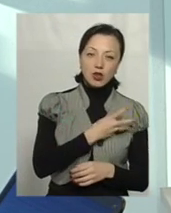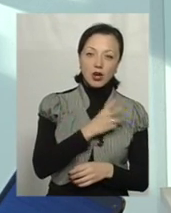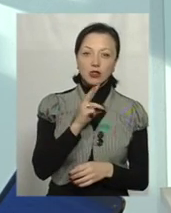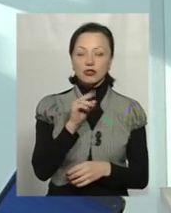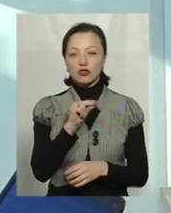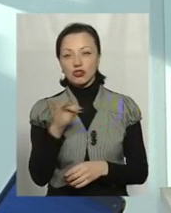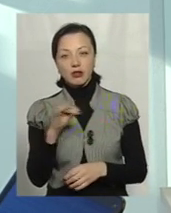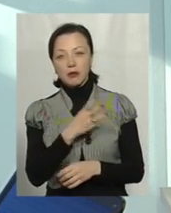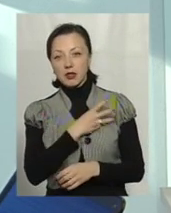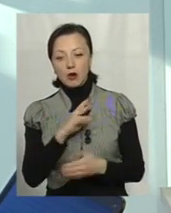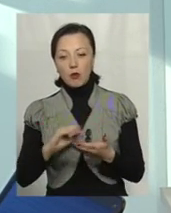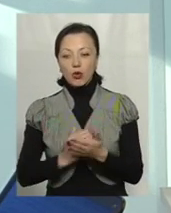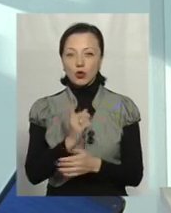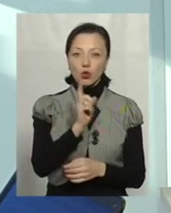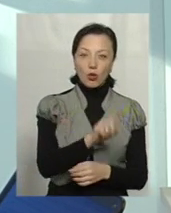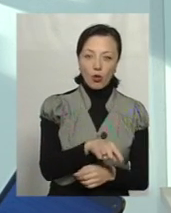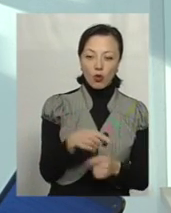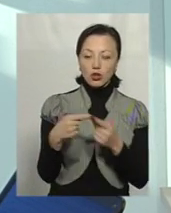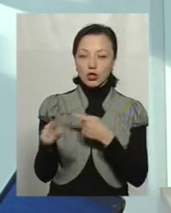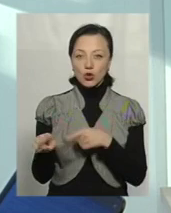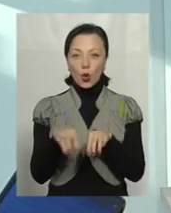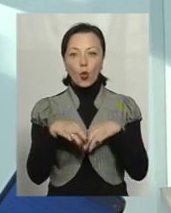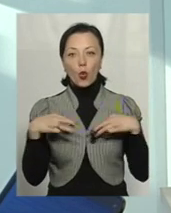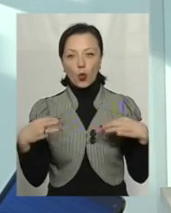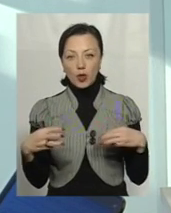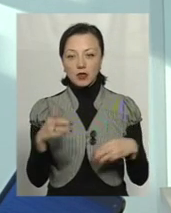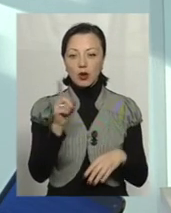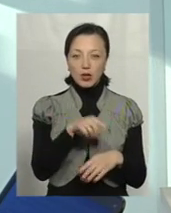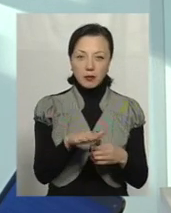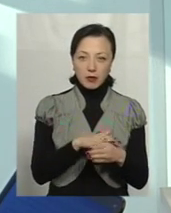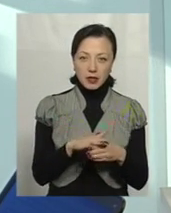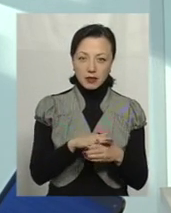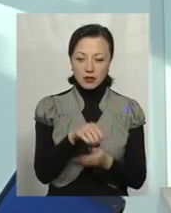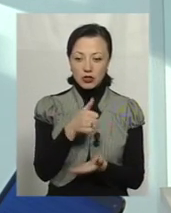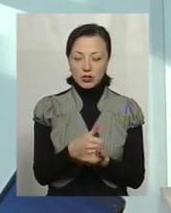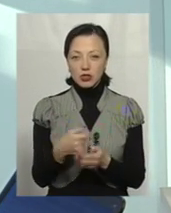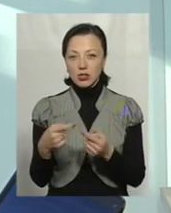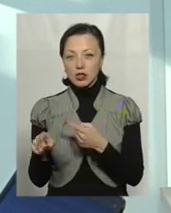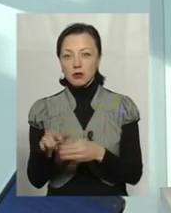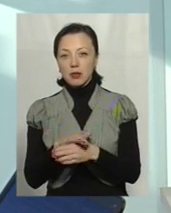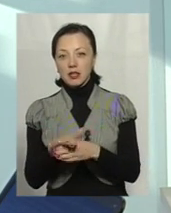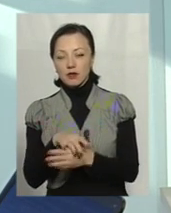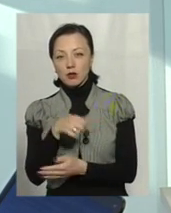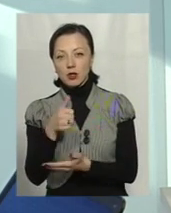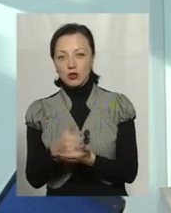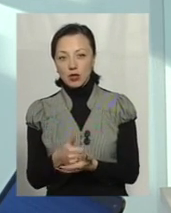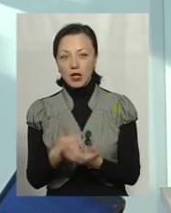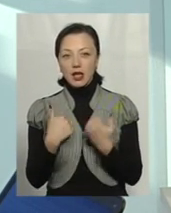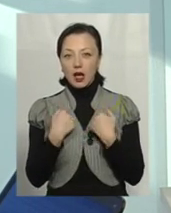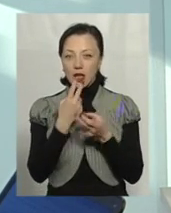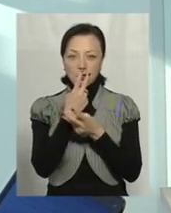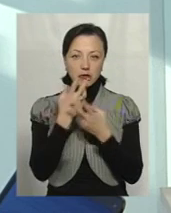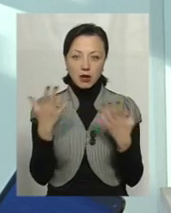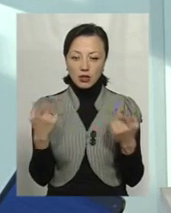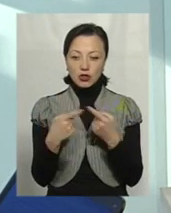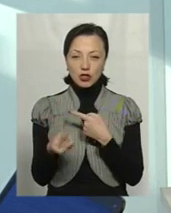політичної того уряду чи іншого уряду з одним прізвищем на чолі чи з іншим прізвищем на чолі, я не бачу